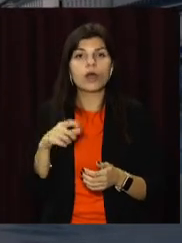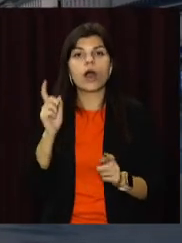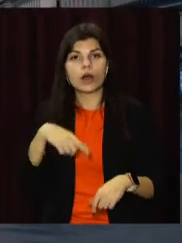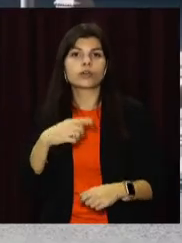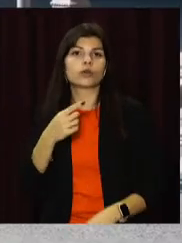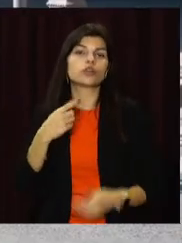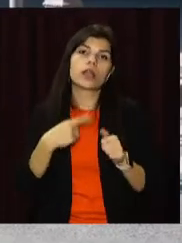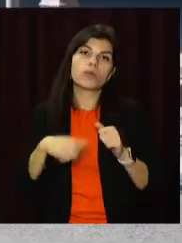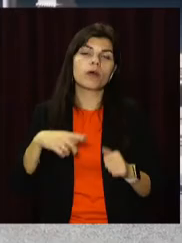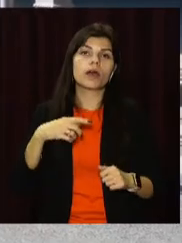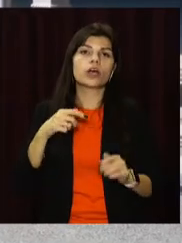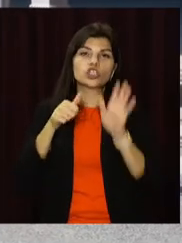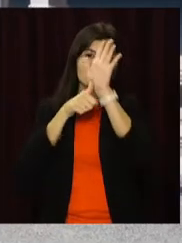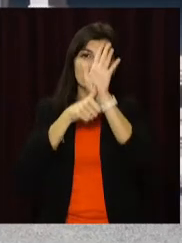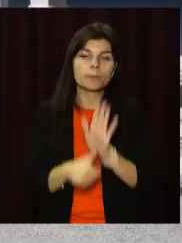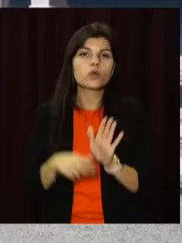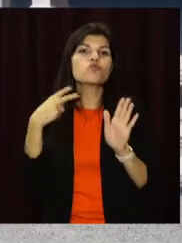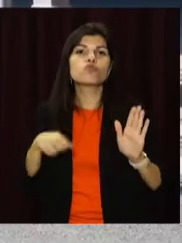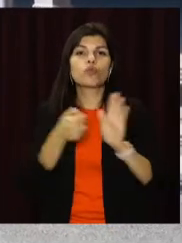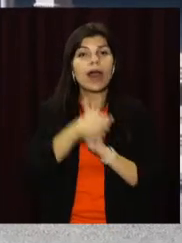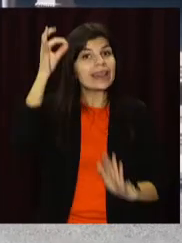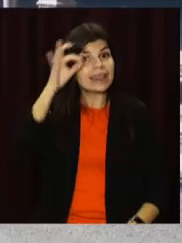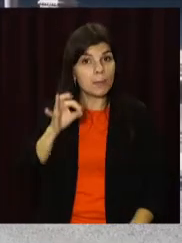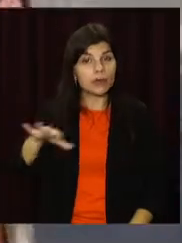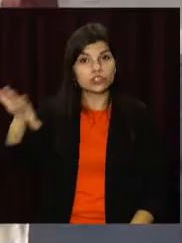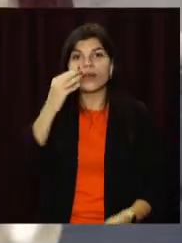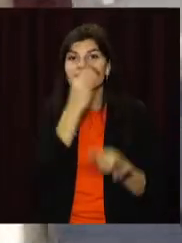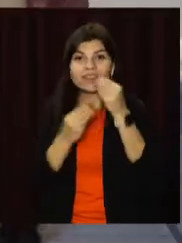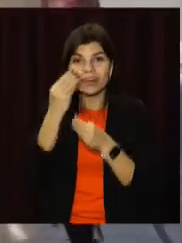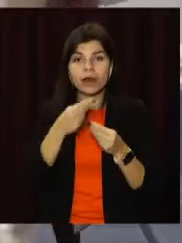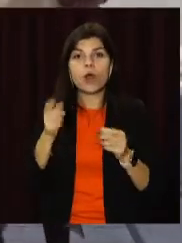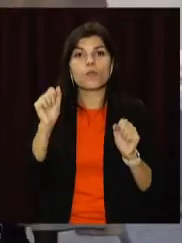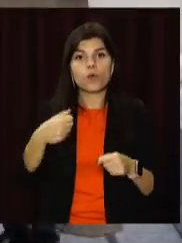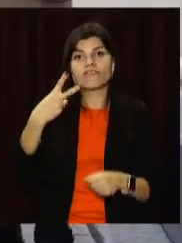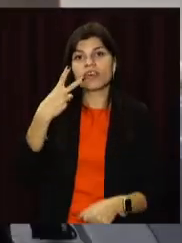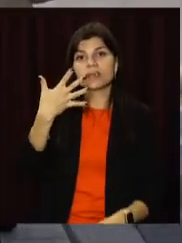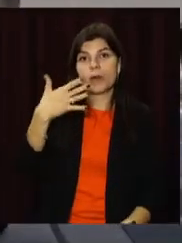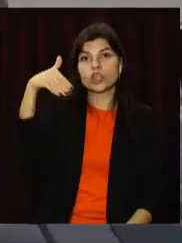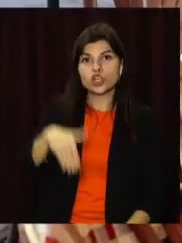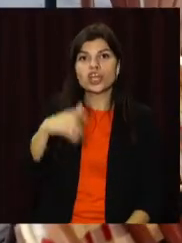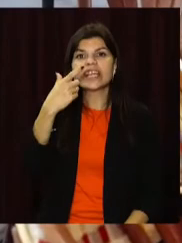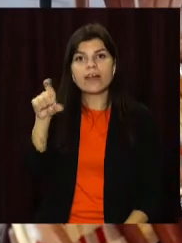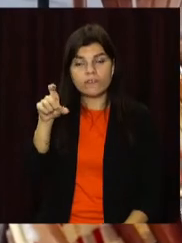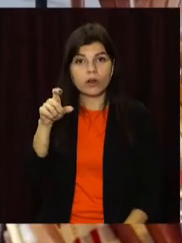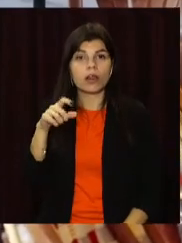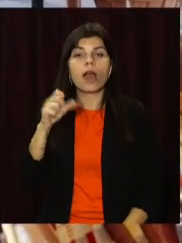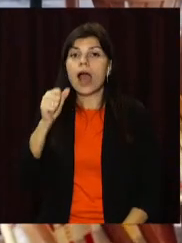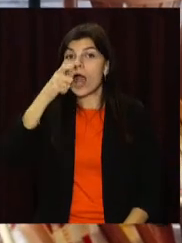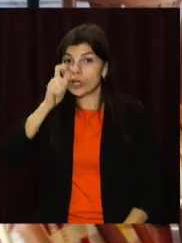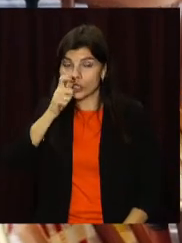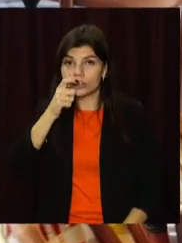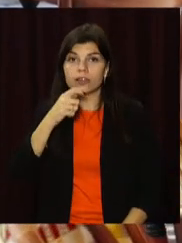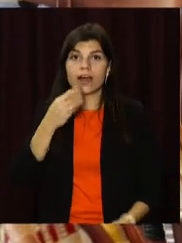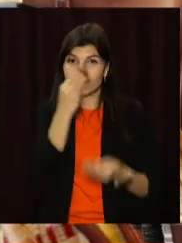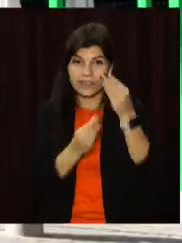волі на півроку. У Німеччині власник фальшивого сертифіката може збідніти на 25 тисяч євро, а у Греції за